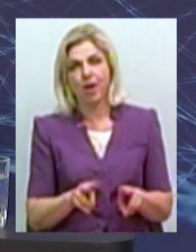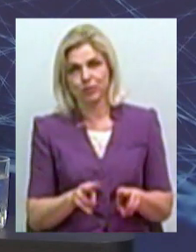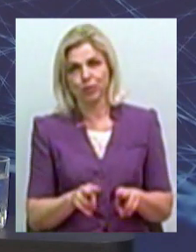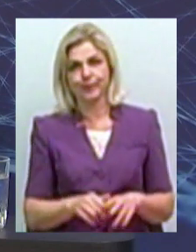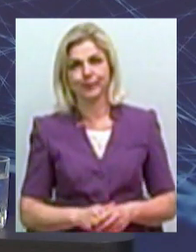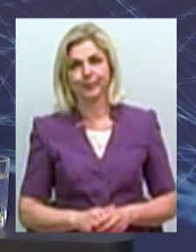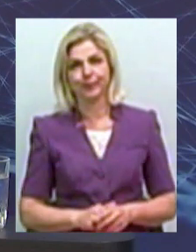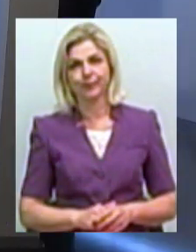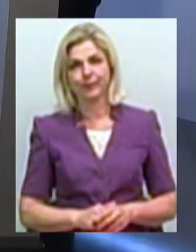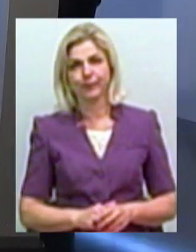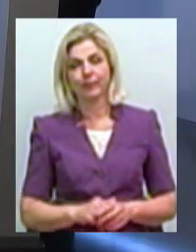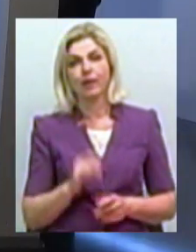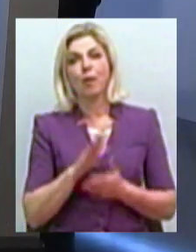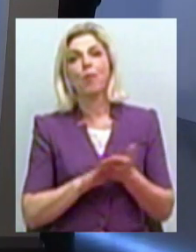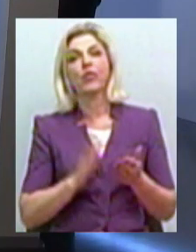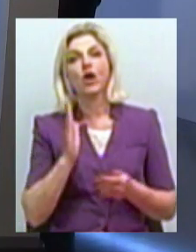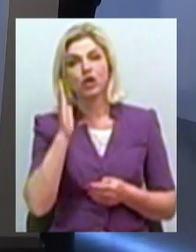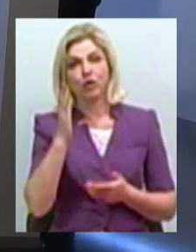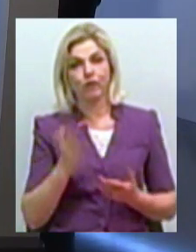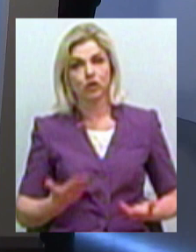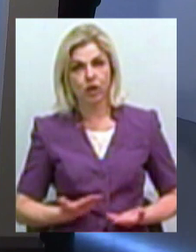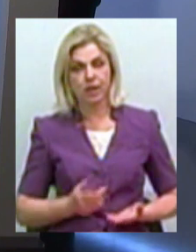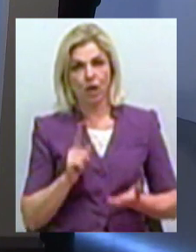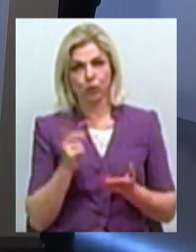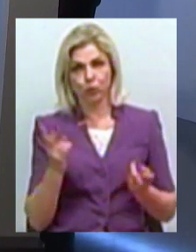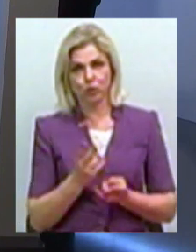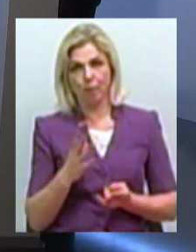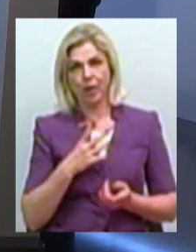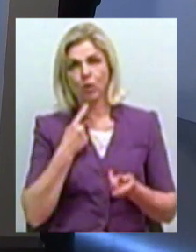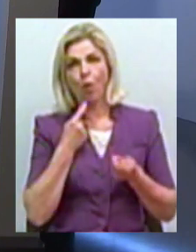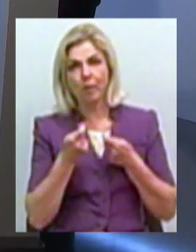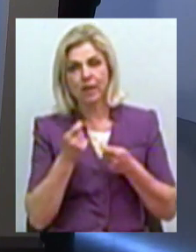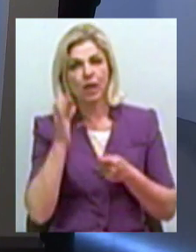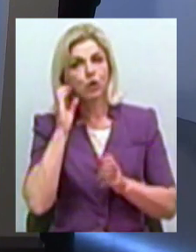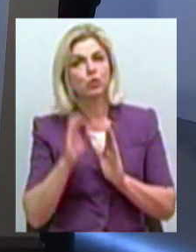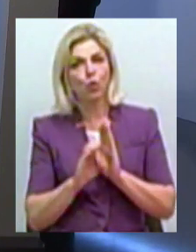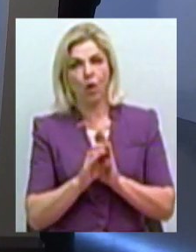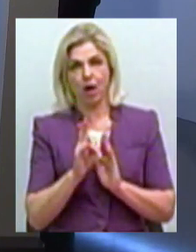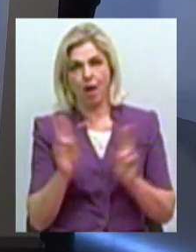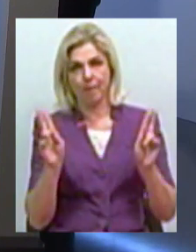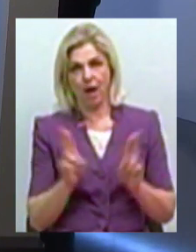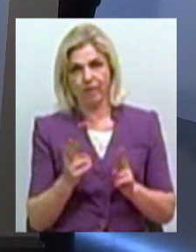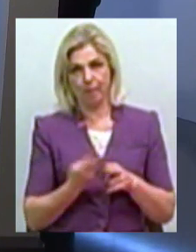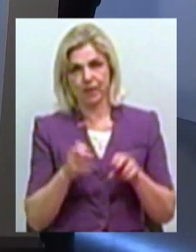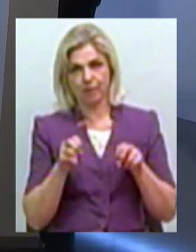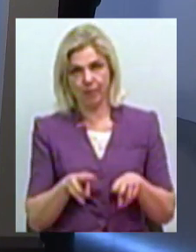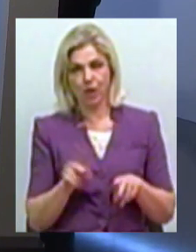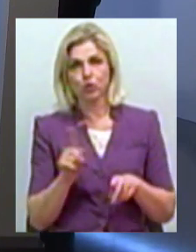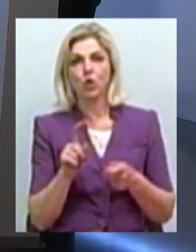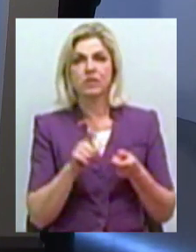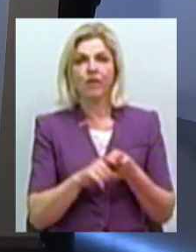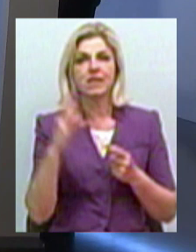в подальшому житті треба бути обережним і все-таки прислухатися до правил безпеки, що стосується і